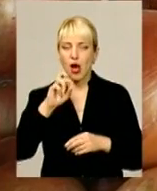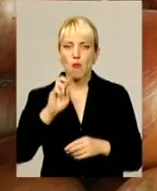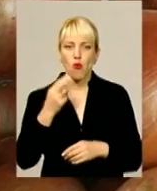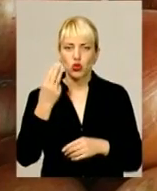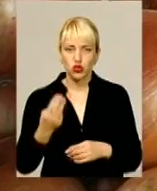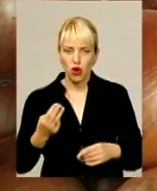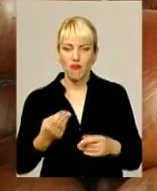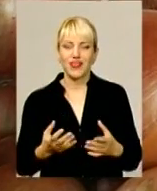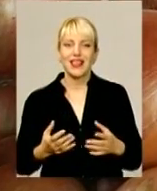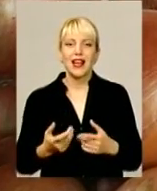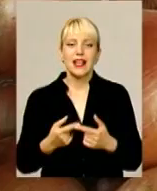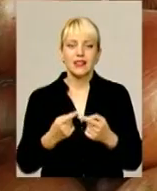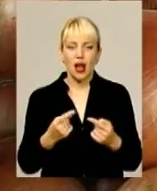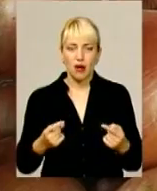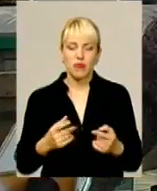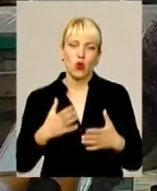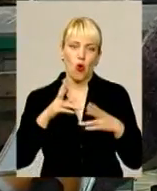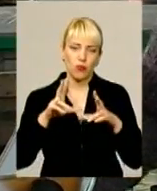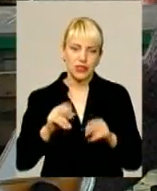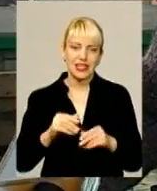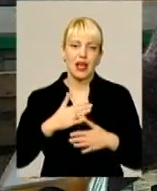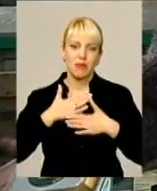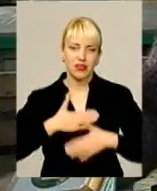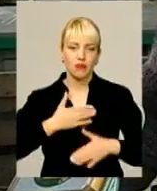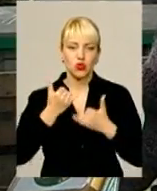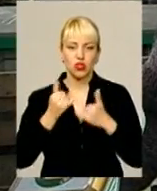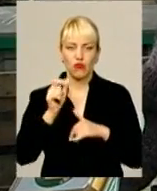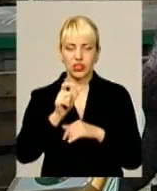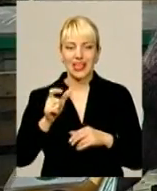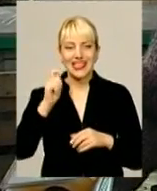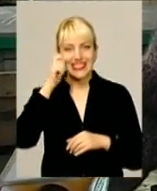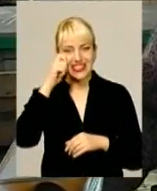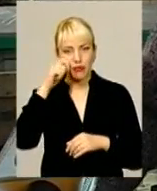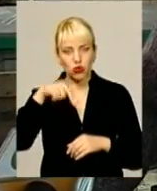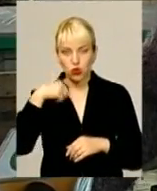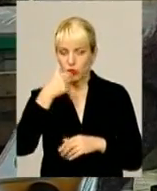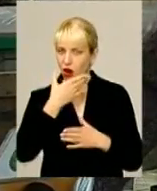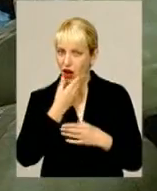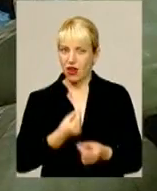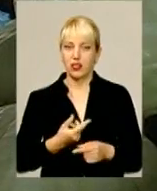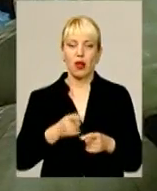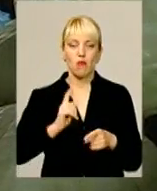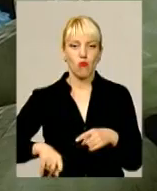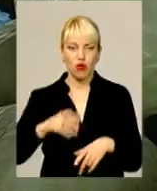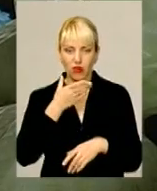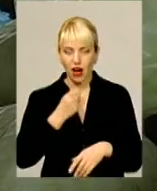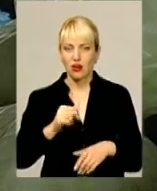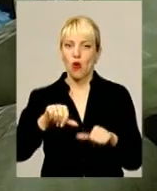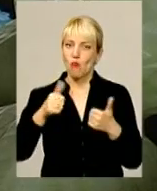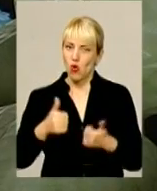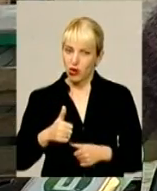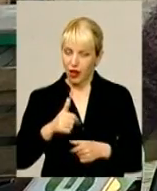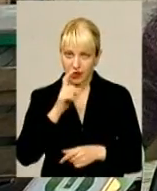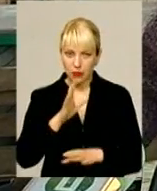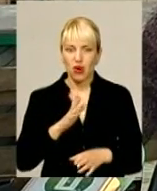набір обіцяє приємно здивувати краян. Більше це вродила, що цибуля цей рік, морква гарно вродила, буряк непогано, капуста